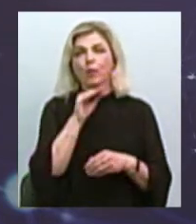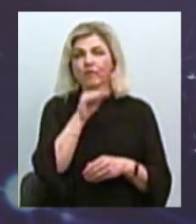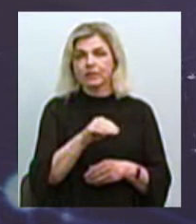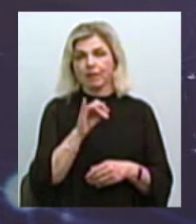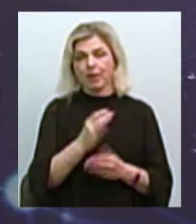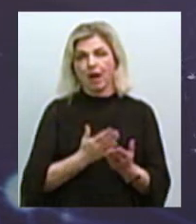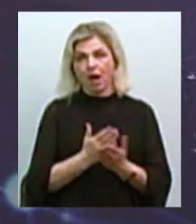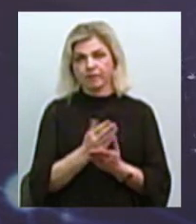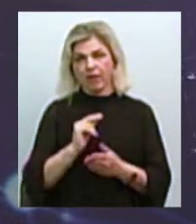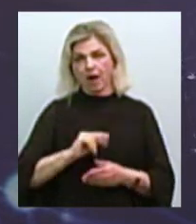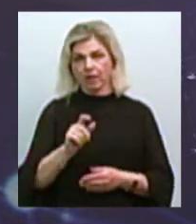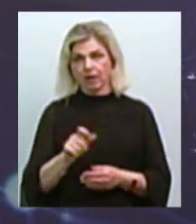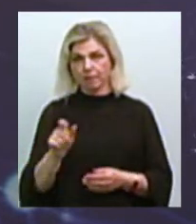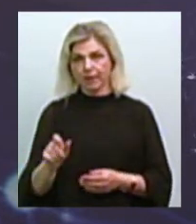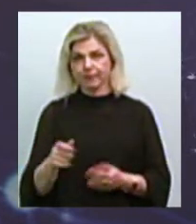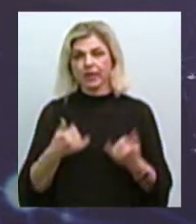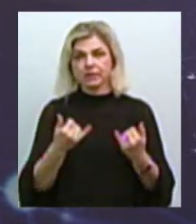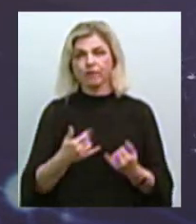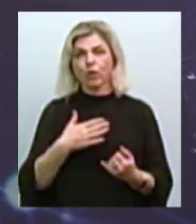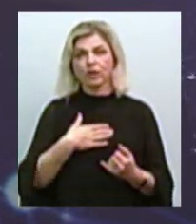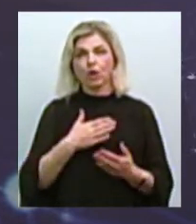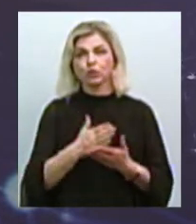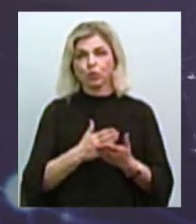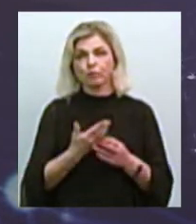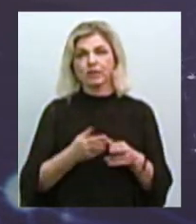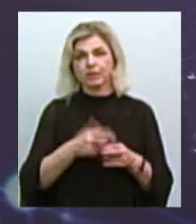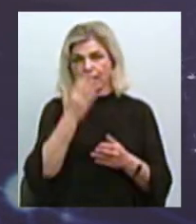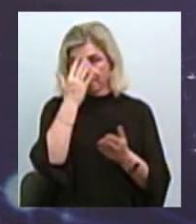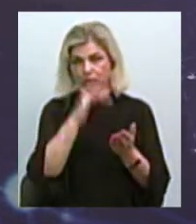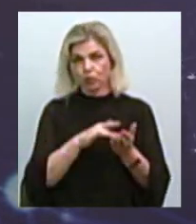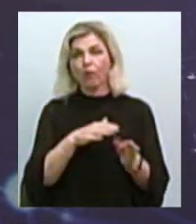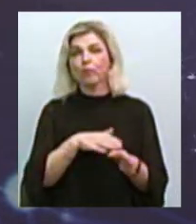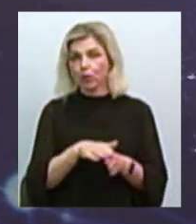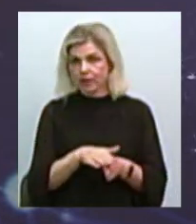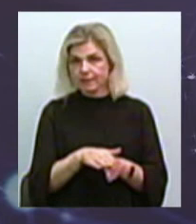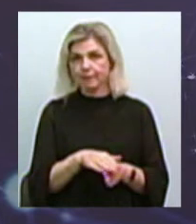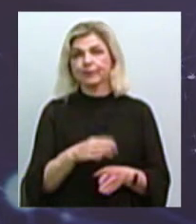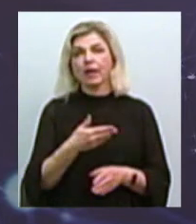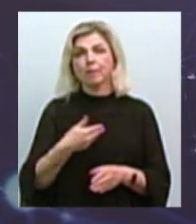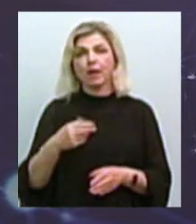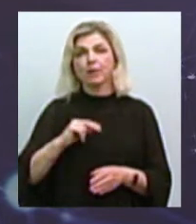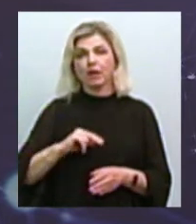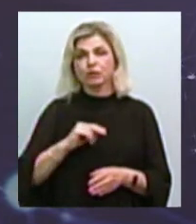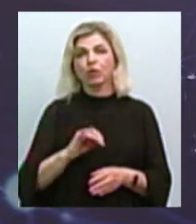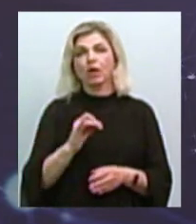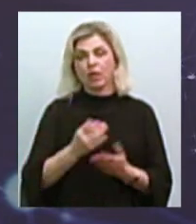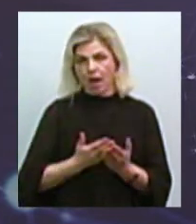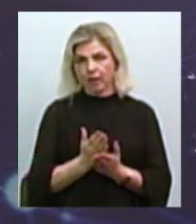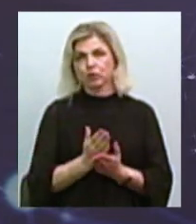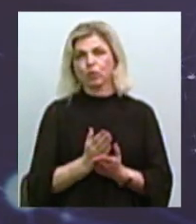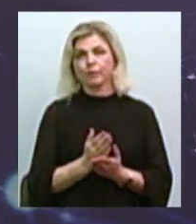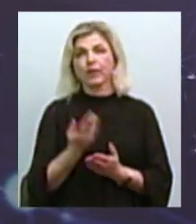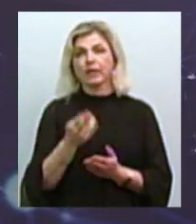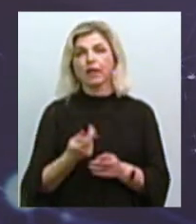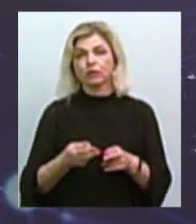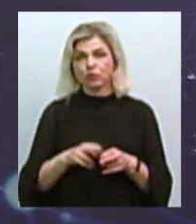кадром. Сьогодні я вважаю, що наша служба з цією метою впорається і ми працюємо якісно. Для цього